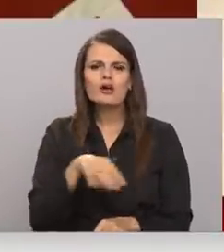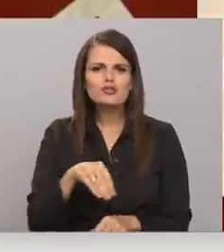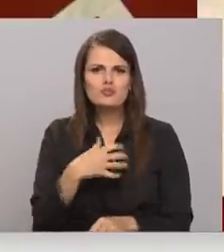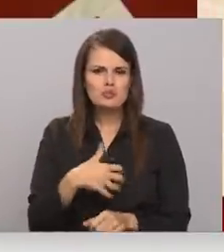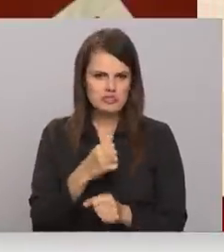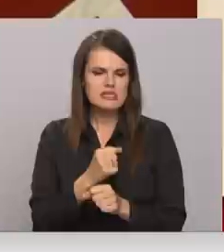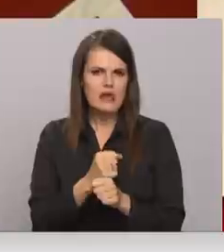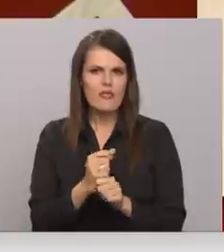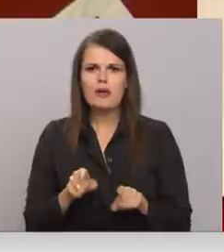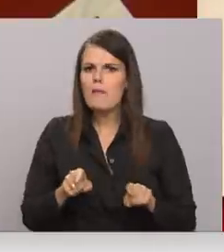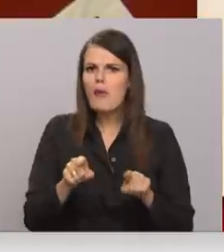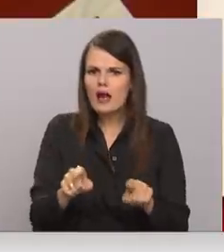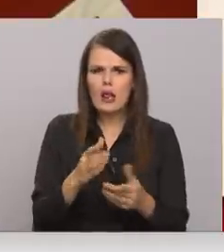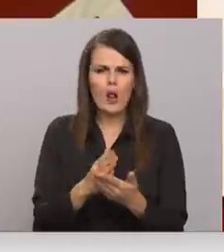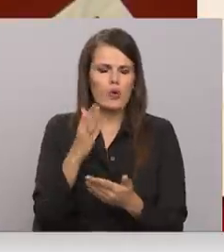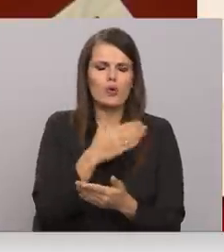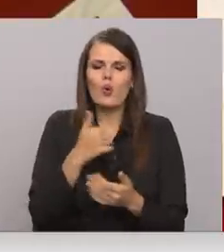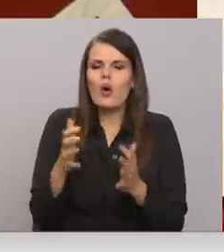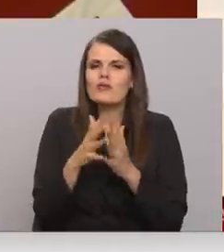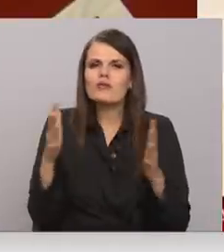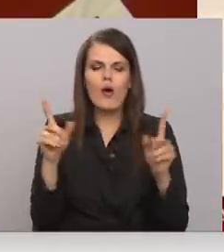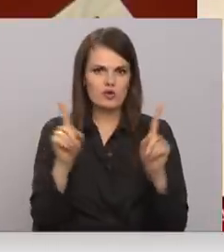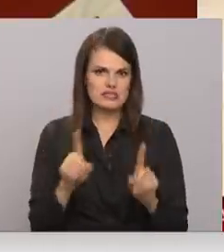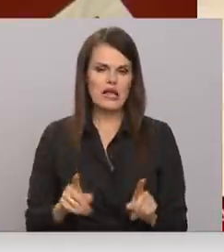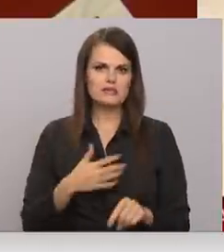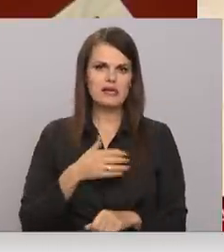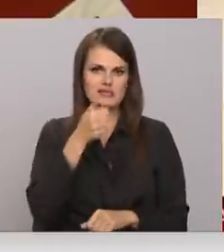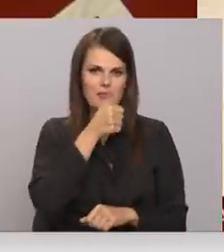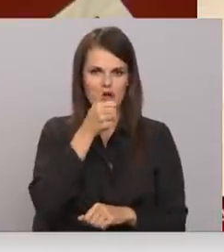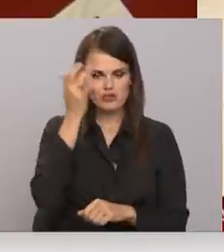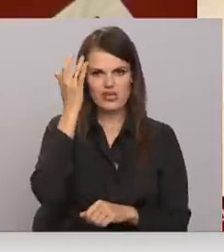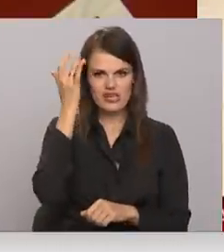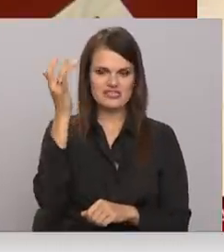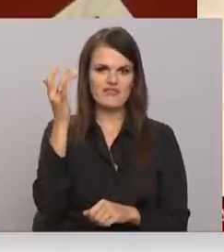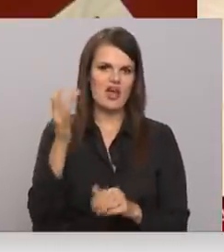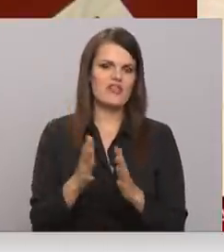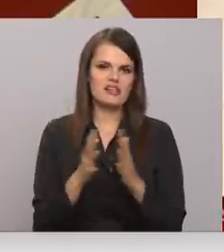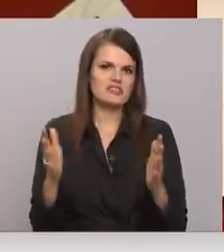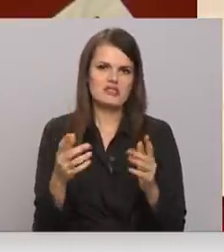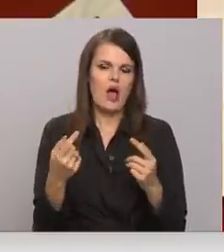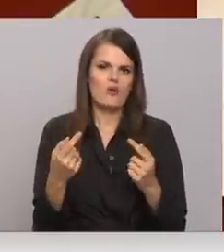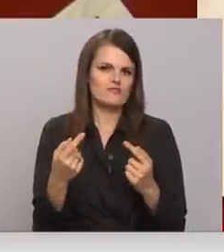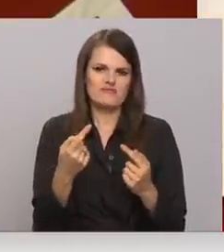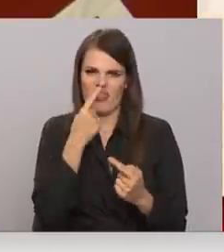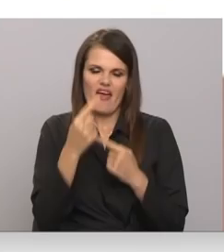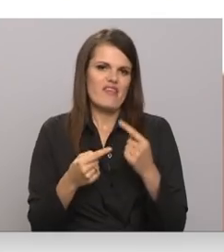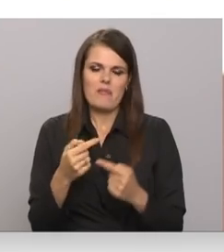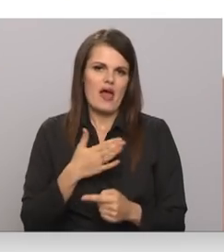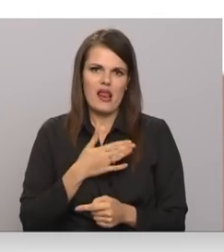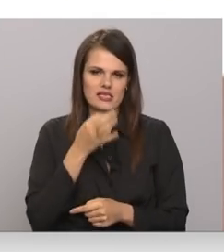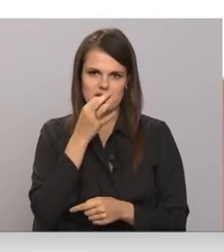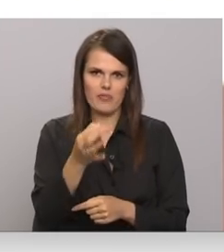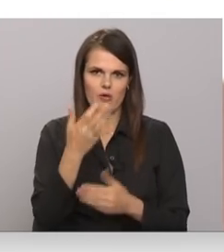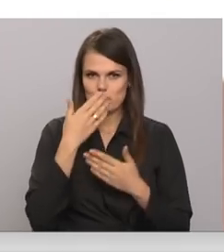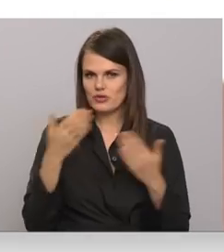Paralēli jau notiek ļoti daudz, kas man arī personiskais viedelkums par daudz, ko varbūt es nevienmēr viņu izpaužu. Es